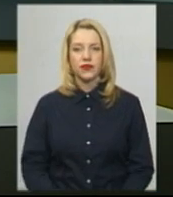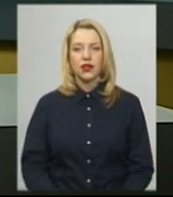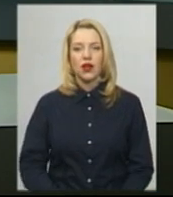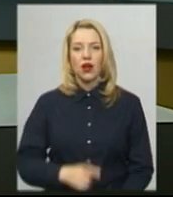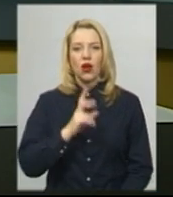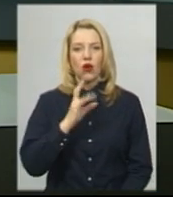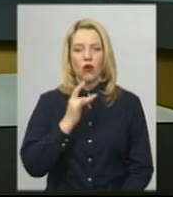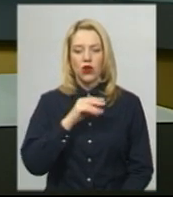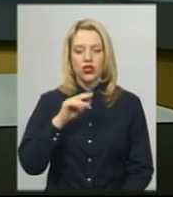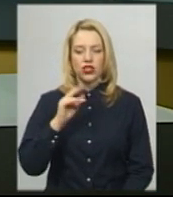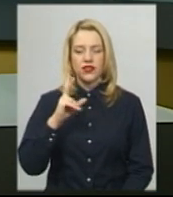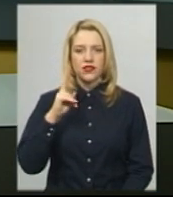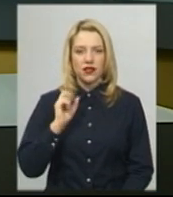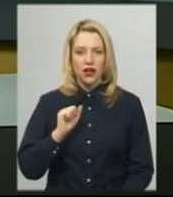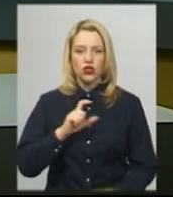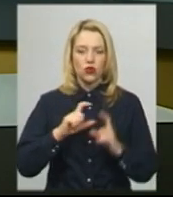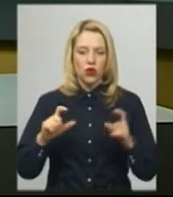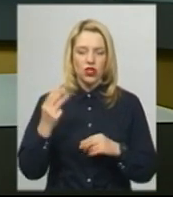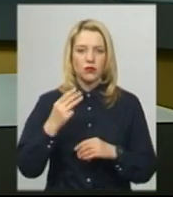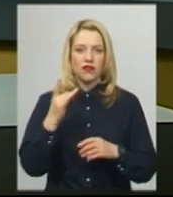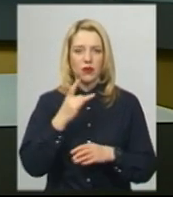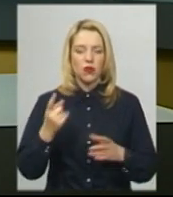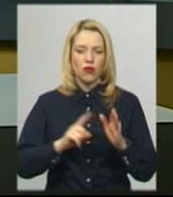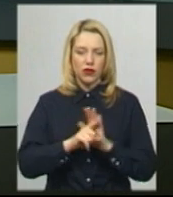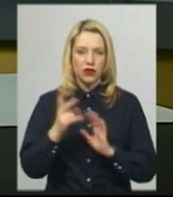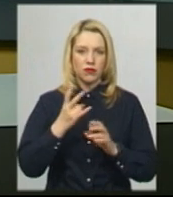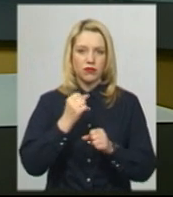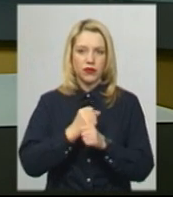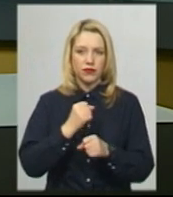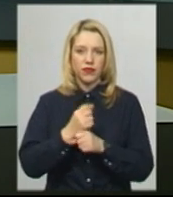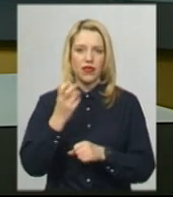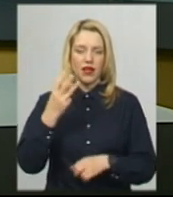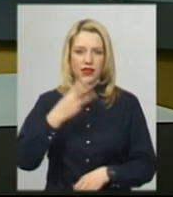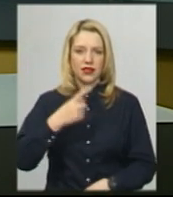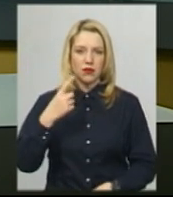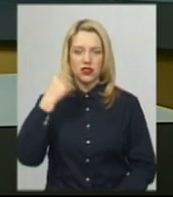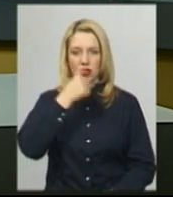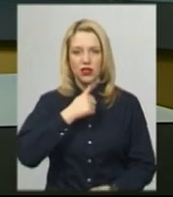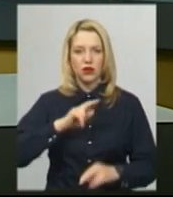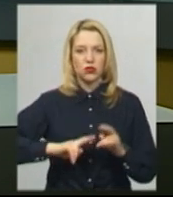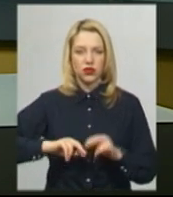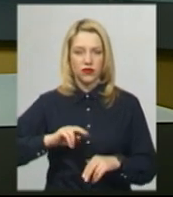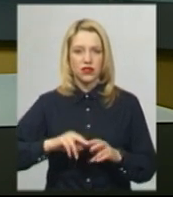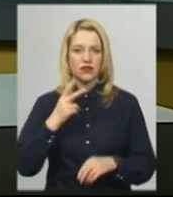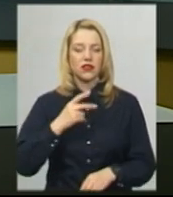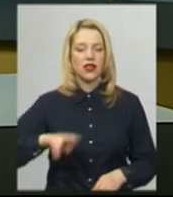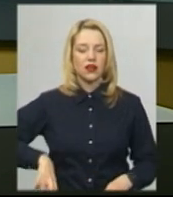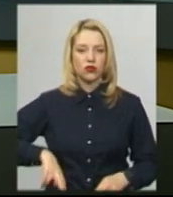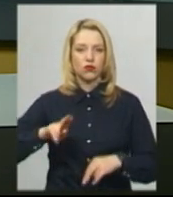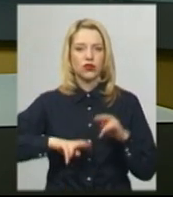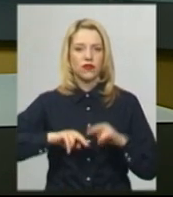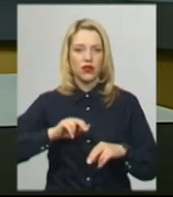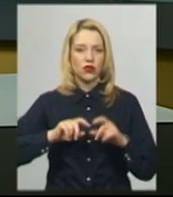Корчицьку школу Шепетівського району мають здати в експлуатацію на 31 рік будівництва. Директор будівельної